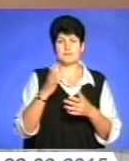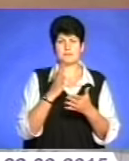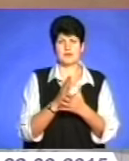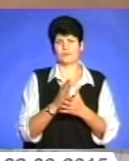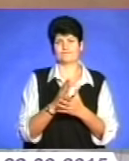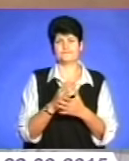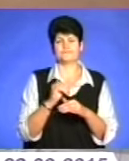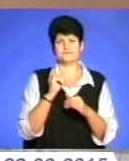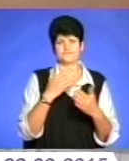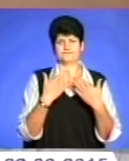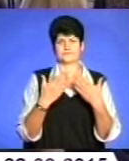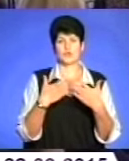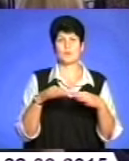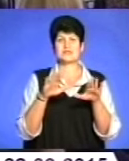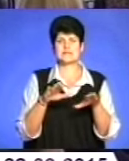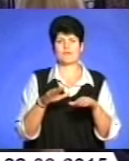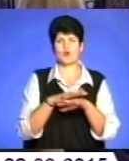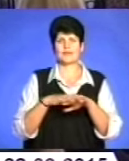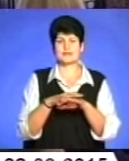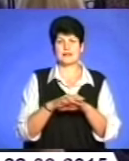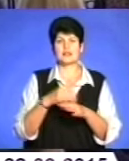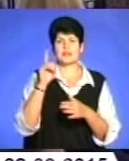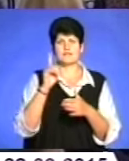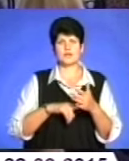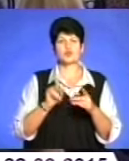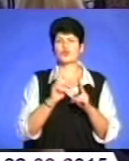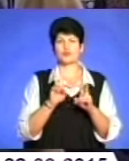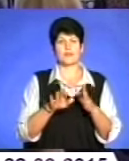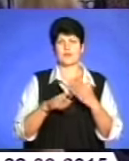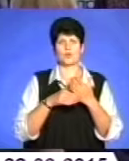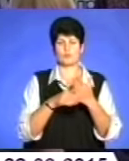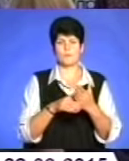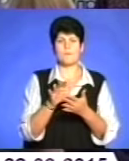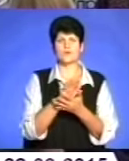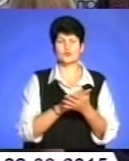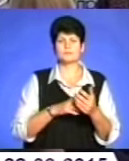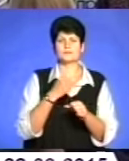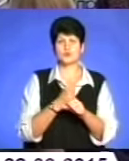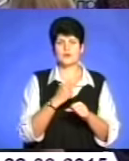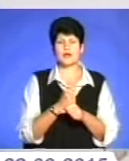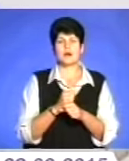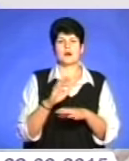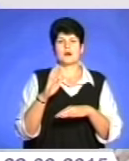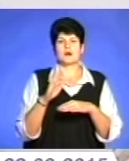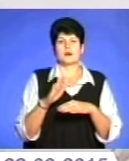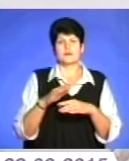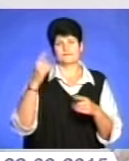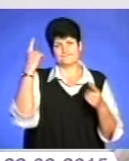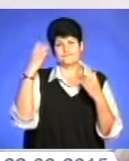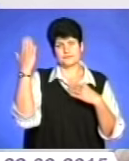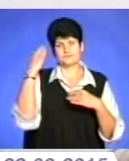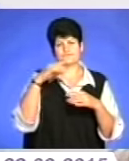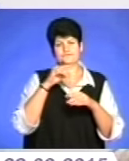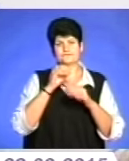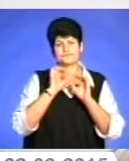ставлення до місцевого населення і впевнені, що ніхто їм не допоможе. Продовжують спрацьовувати руками штучно нав'язувані стереотипи.